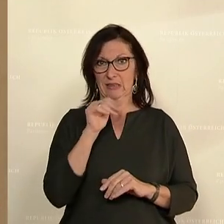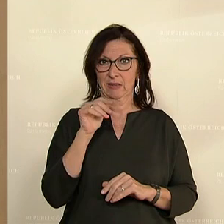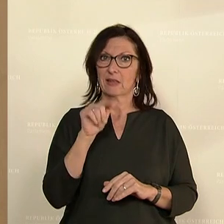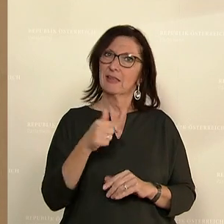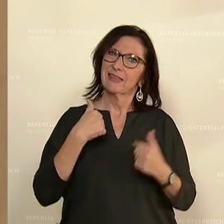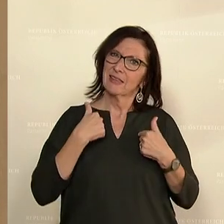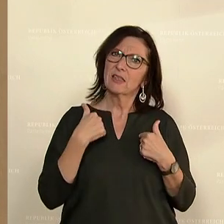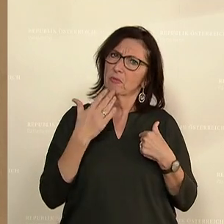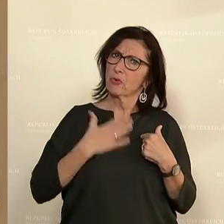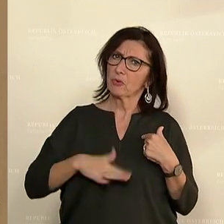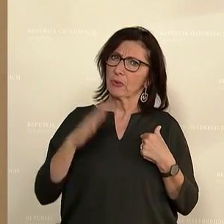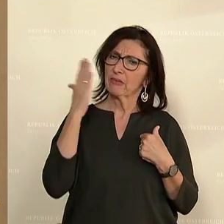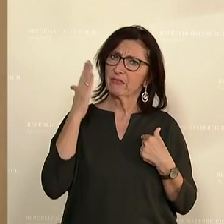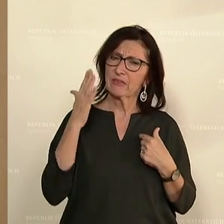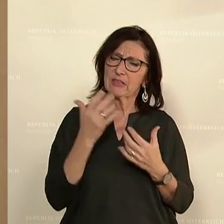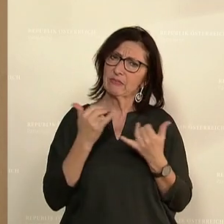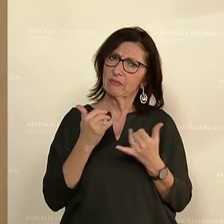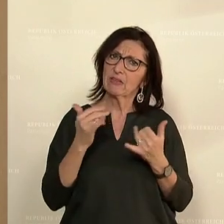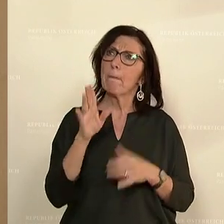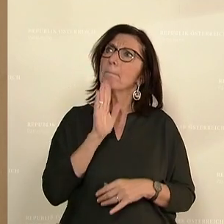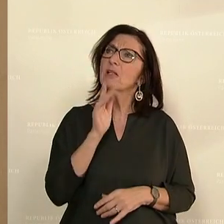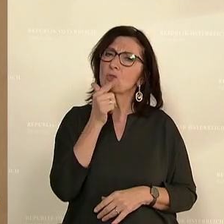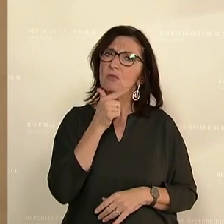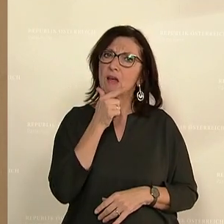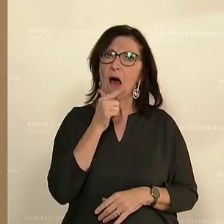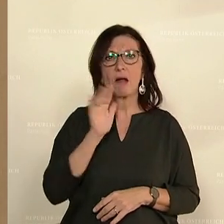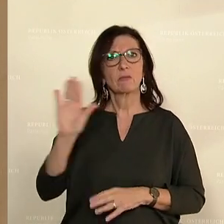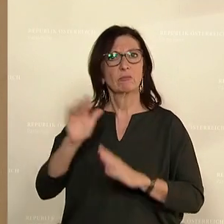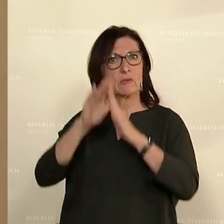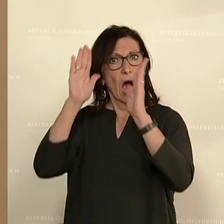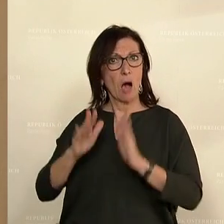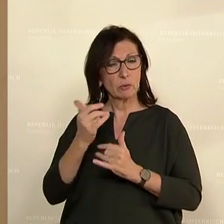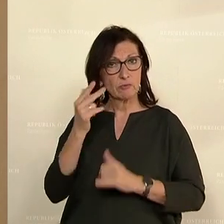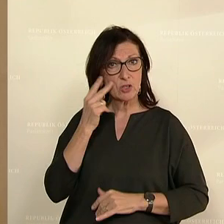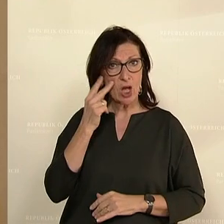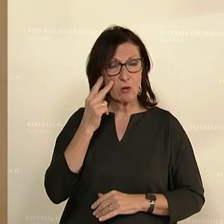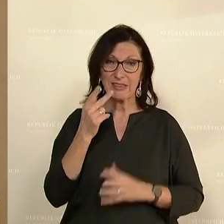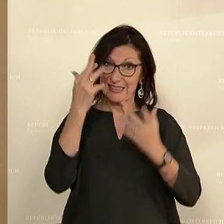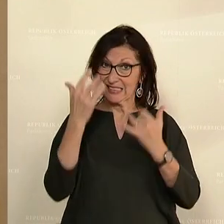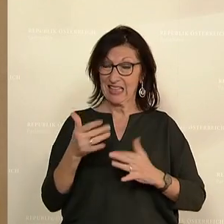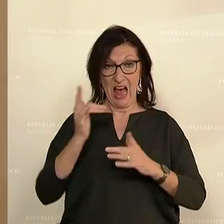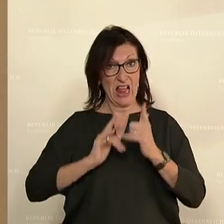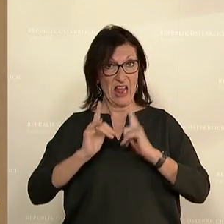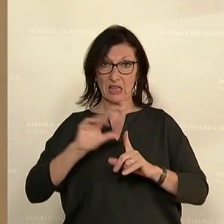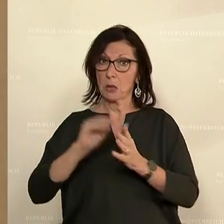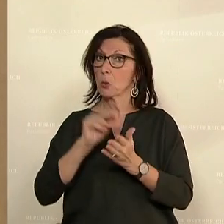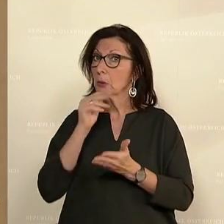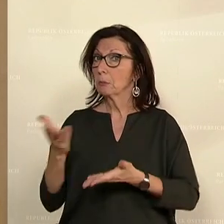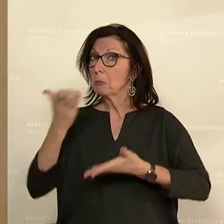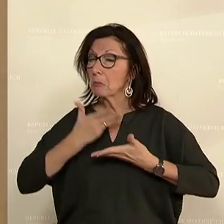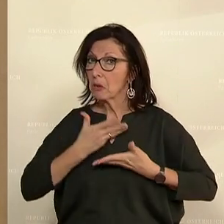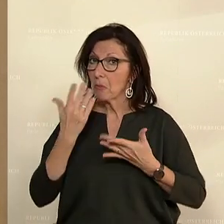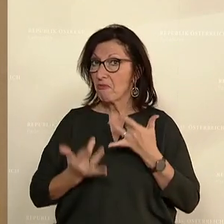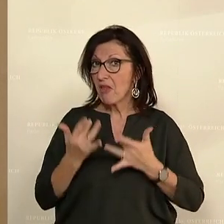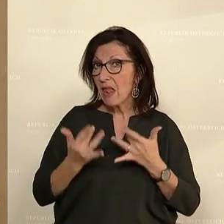Mich hätte halt interessiert, wie das tatsächliche Pensionsalter in Ihrem Haus ausschaut. Die Zahlen haben wir leider noch nicht, weil vielleicht ist das